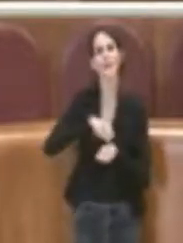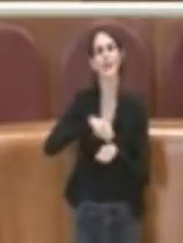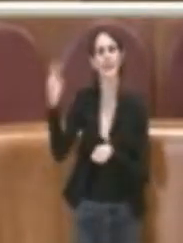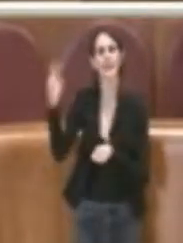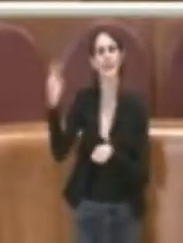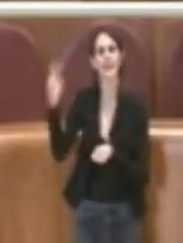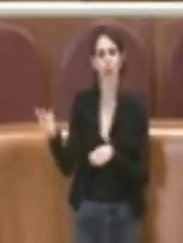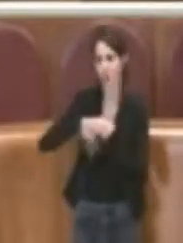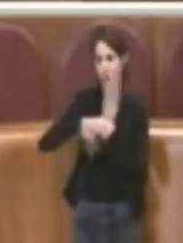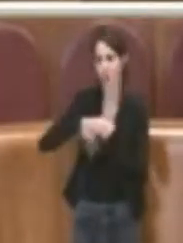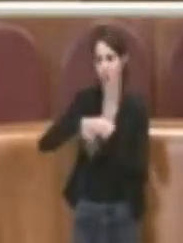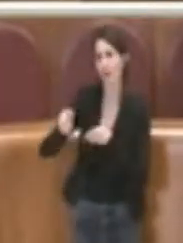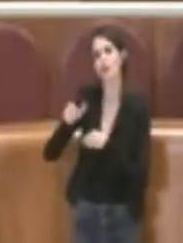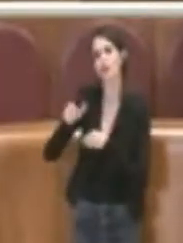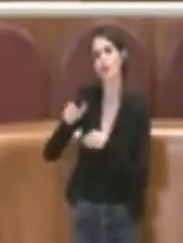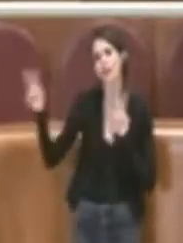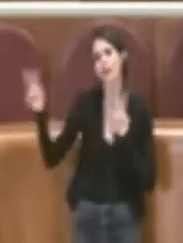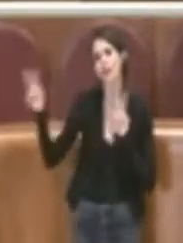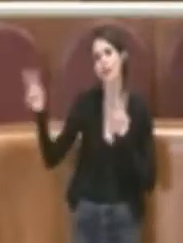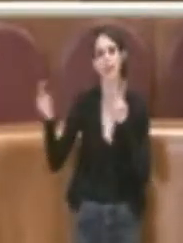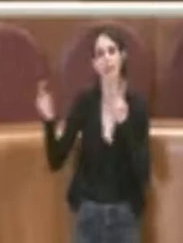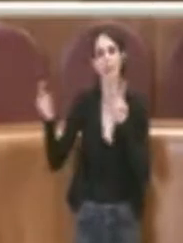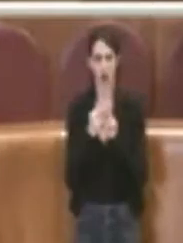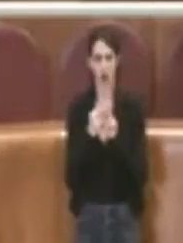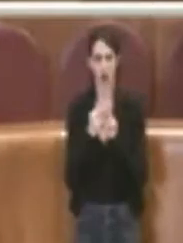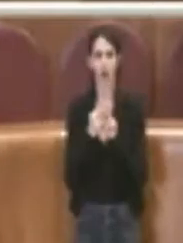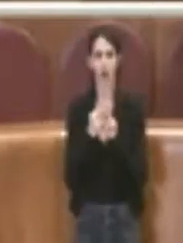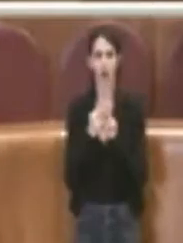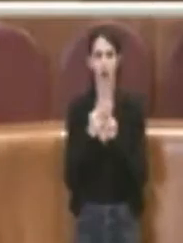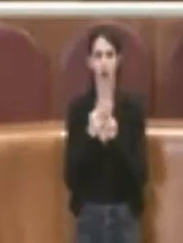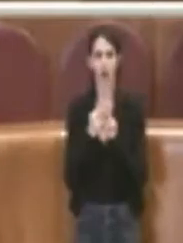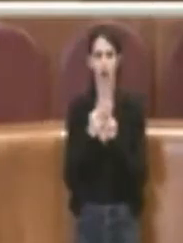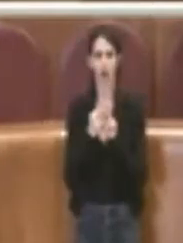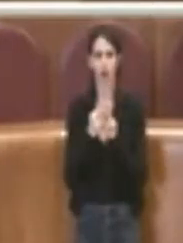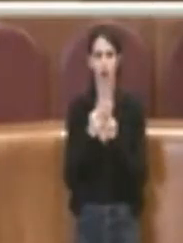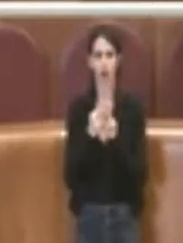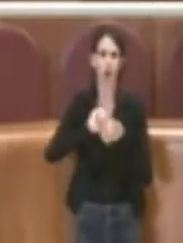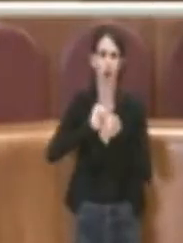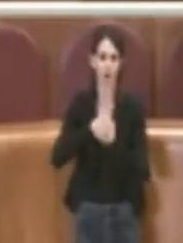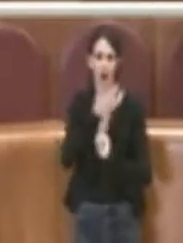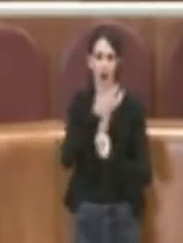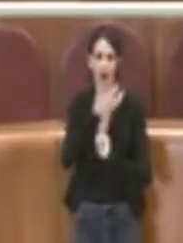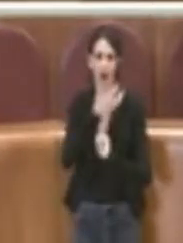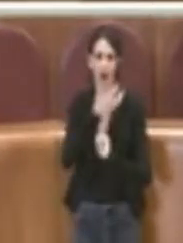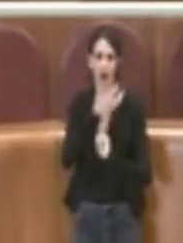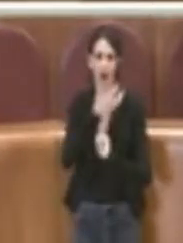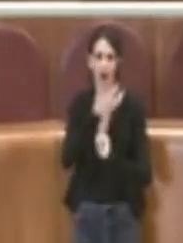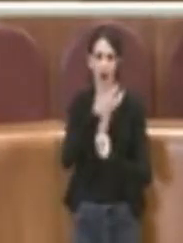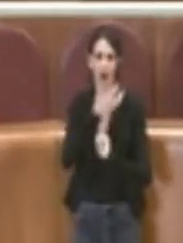incontro, esattamente con questo obiettivo, quindi quello di analizzare...